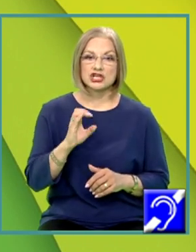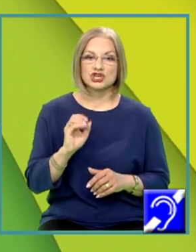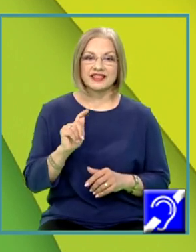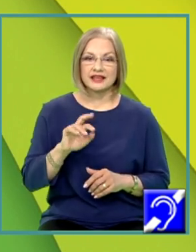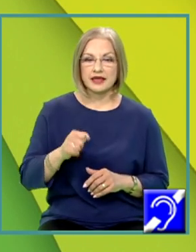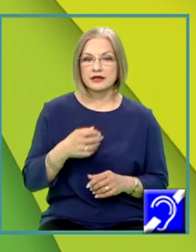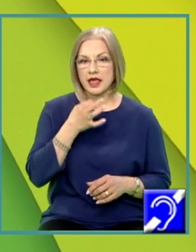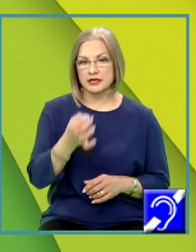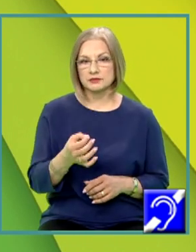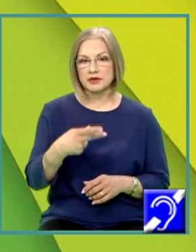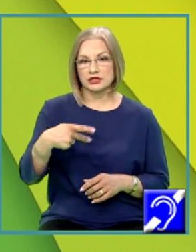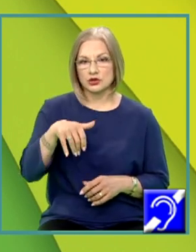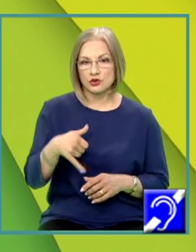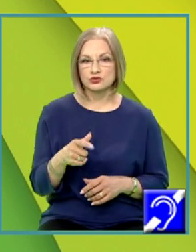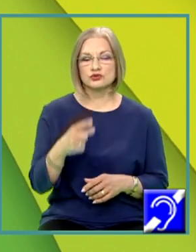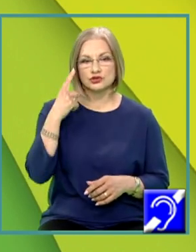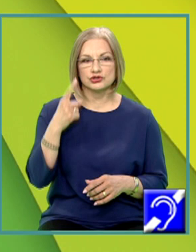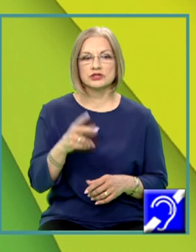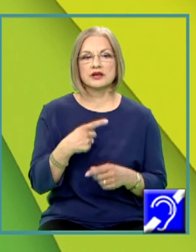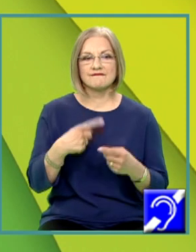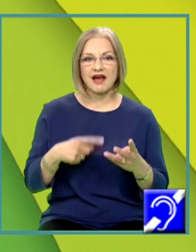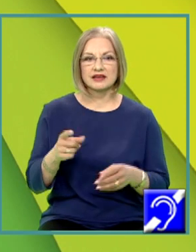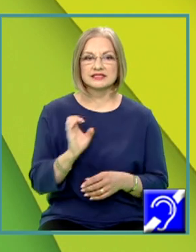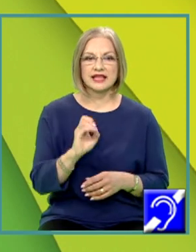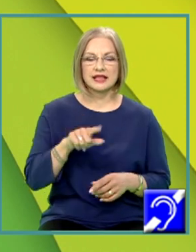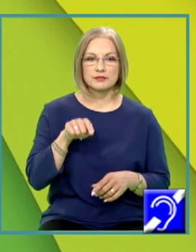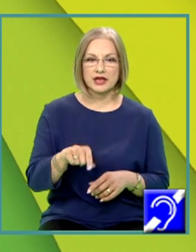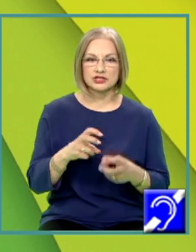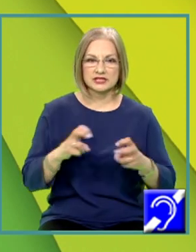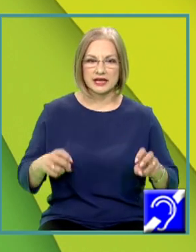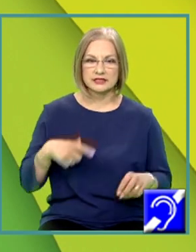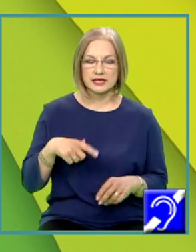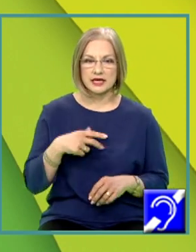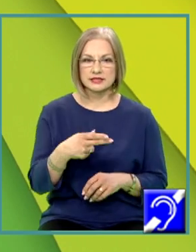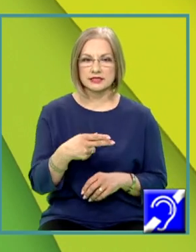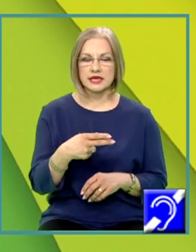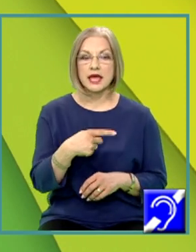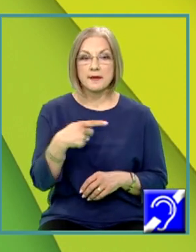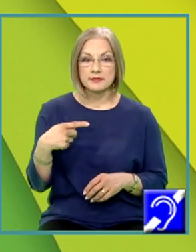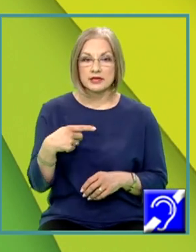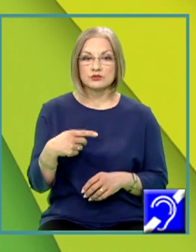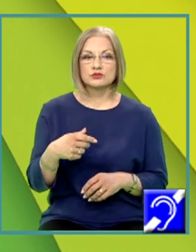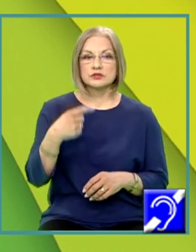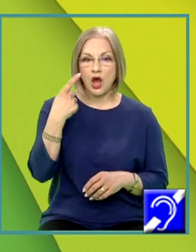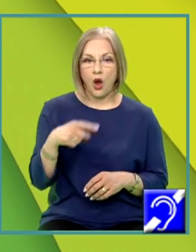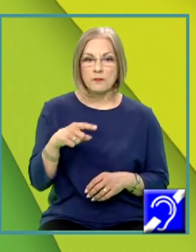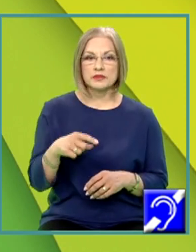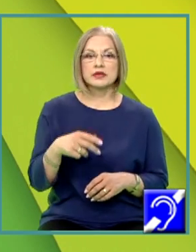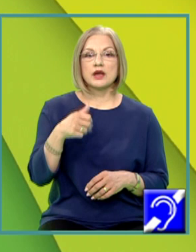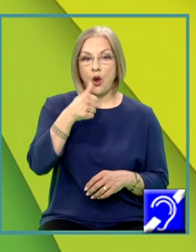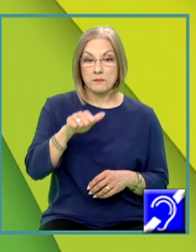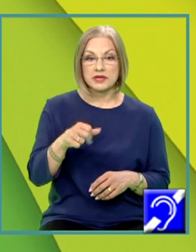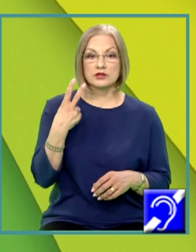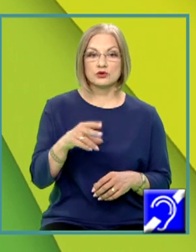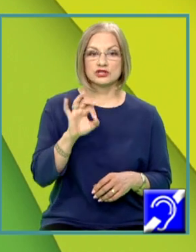exprimată în kilojuli știind că variația de entalpie a acestei reacții este minus 1254